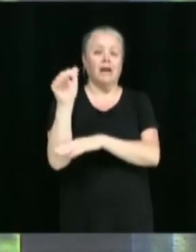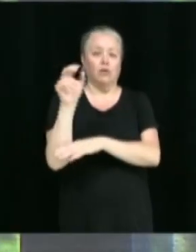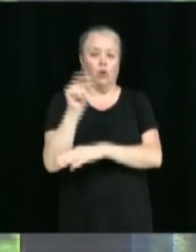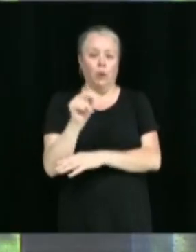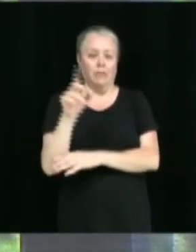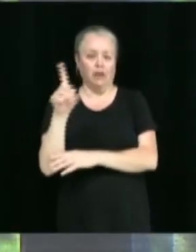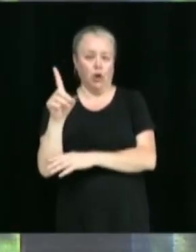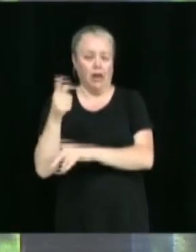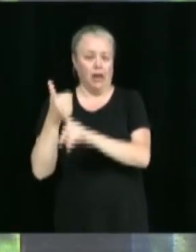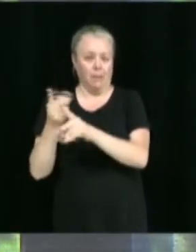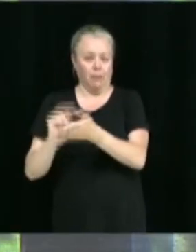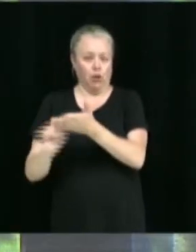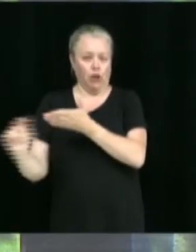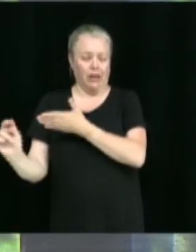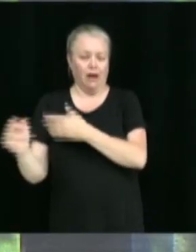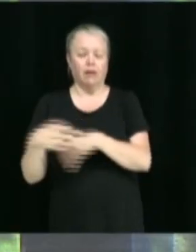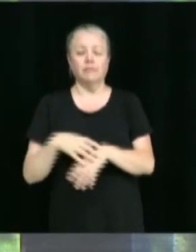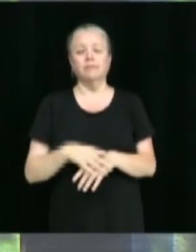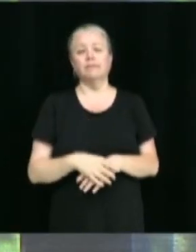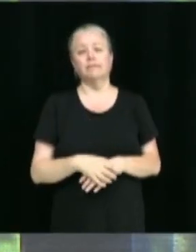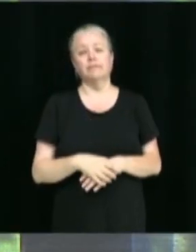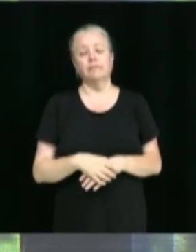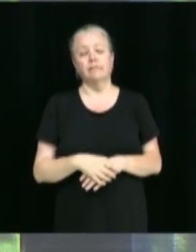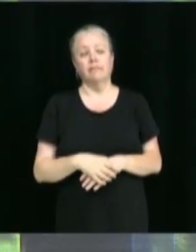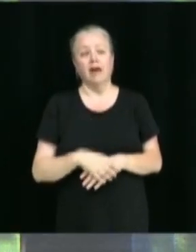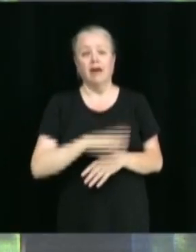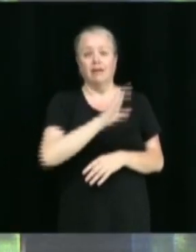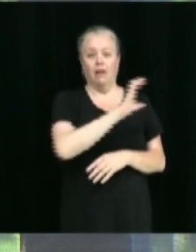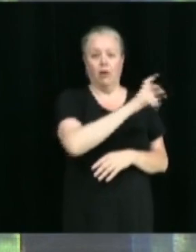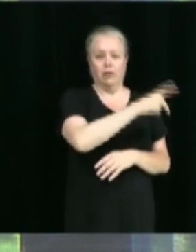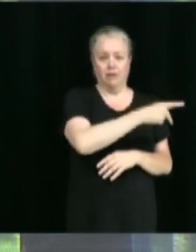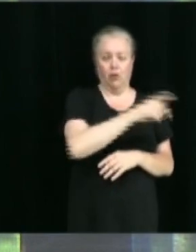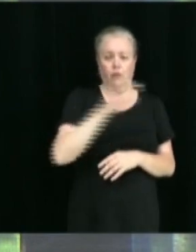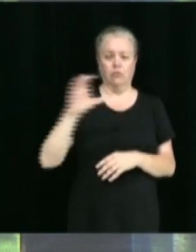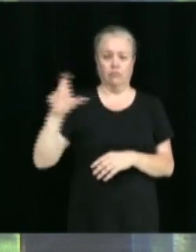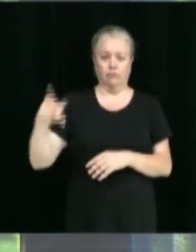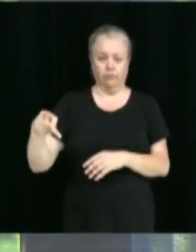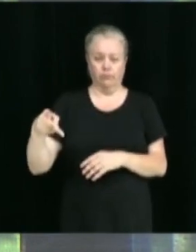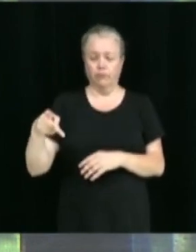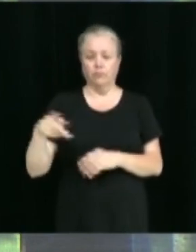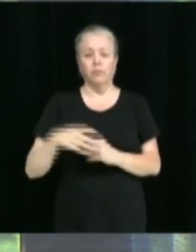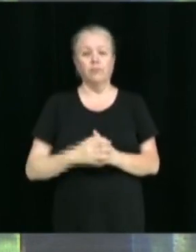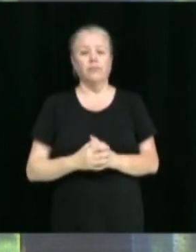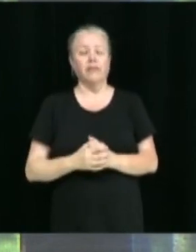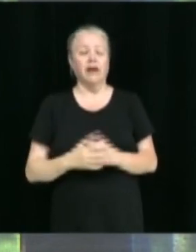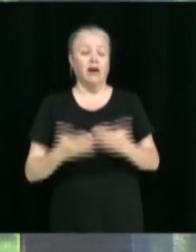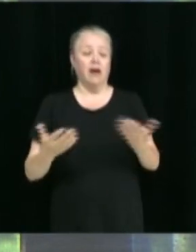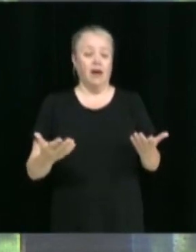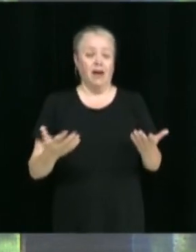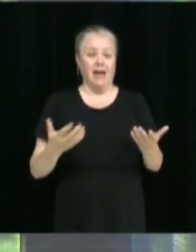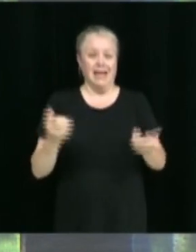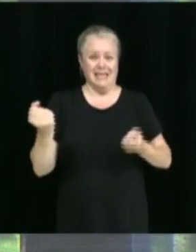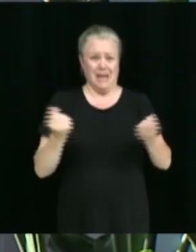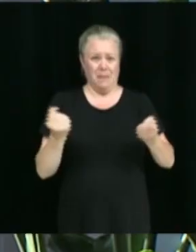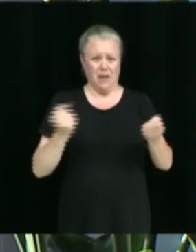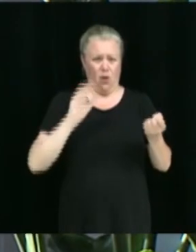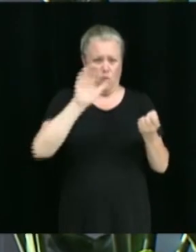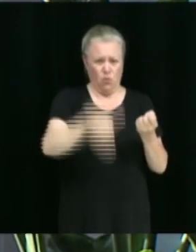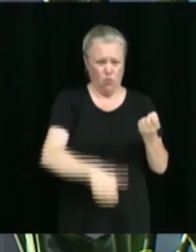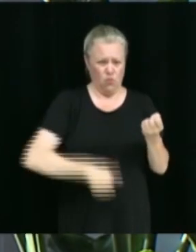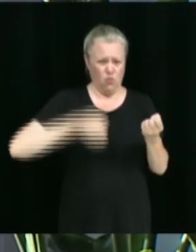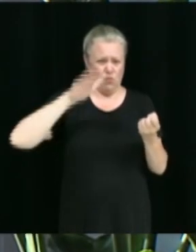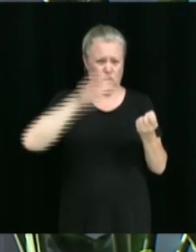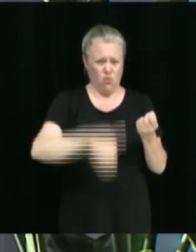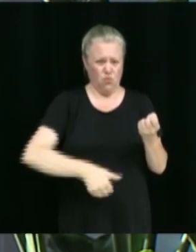Caroline Pilon, Yannick Poisson. Vente d'un camion d'hydroexcavation. Il s'agit d